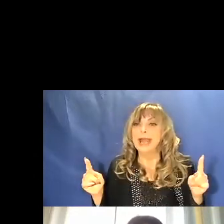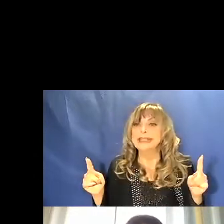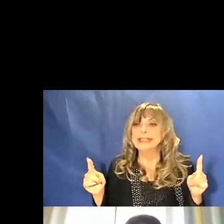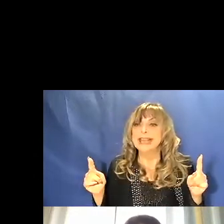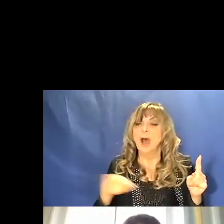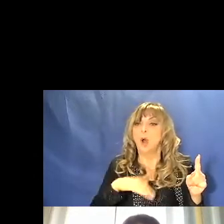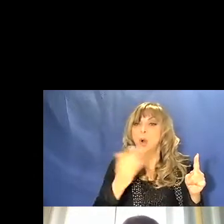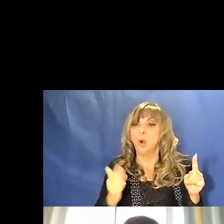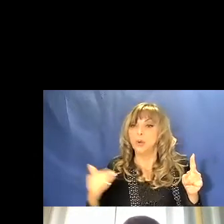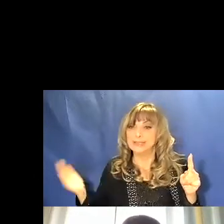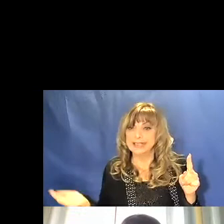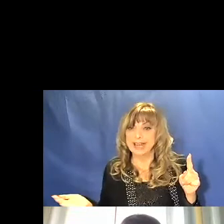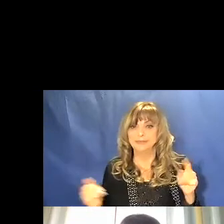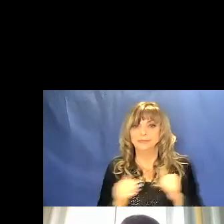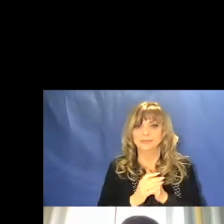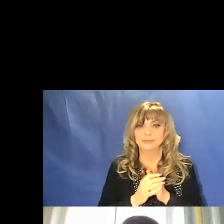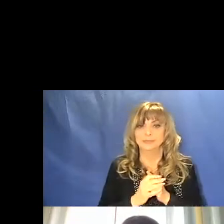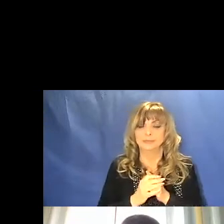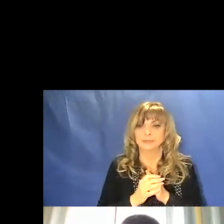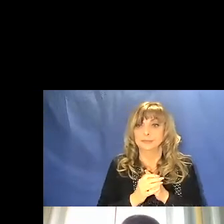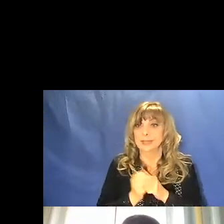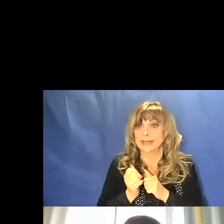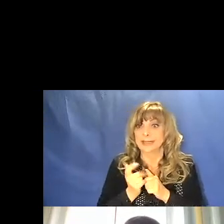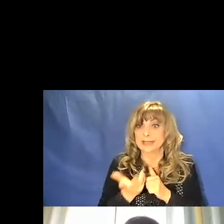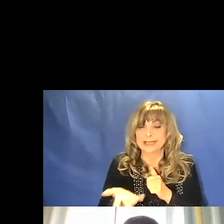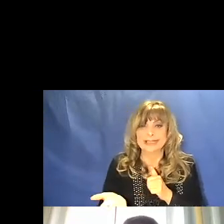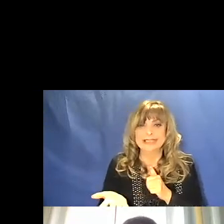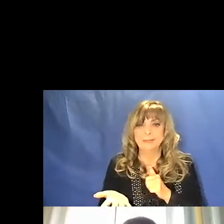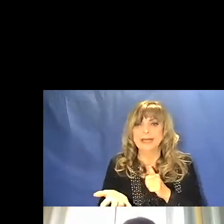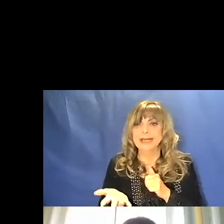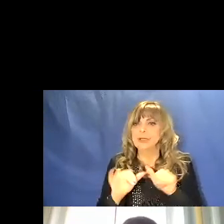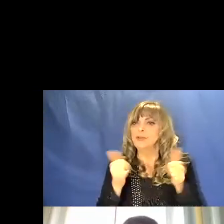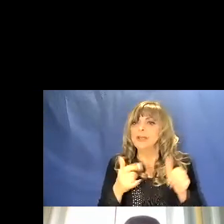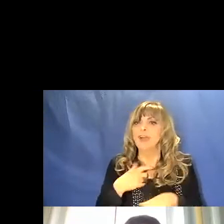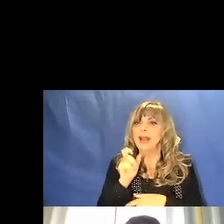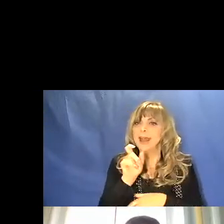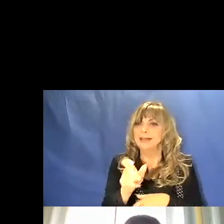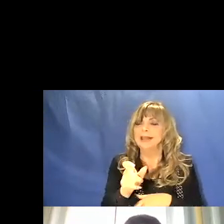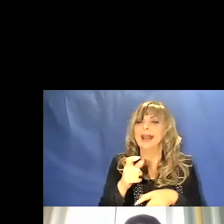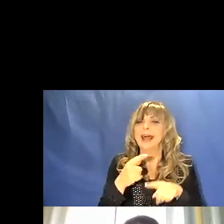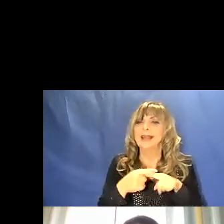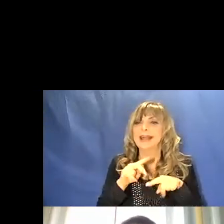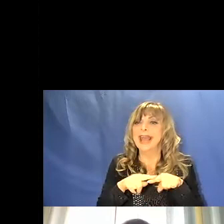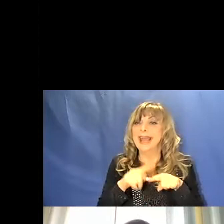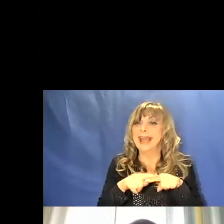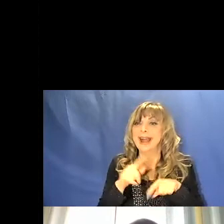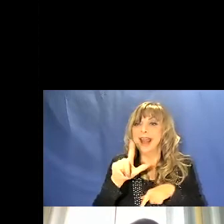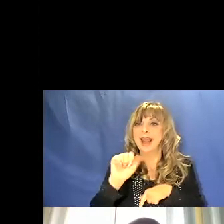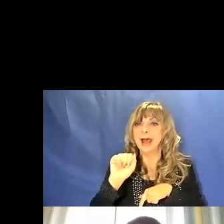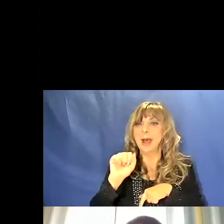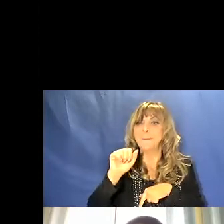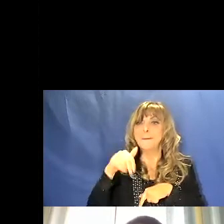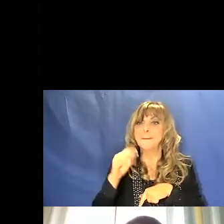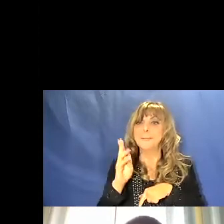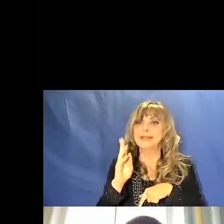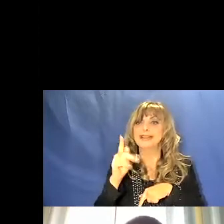Un parametro che è spesso indicato in fisica con la lettera greca lambda e che rappresenta